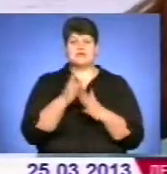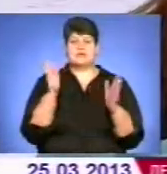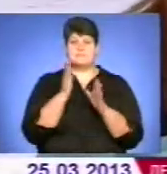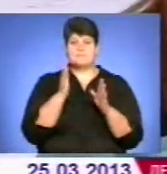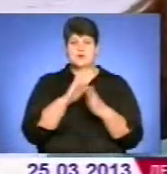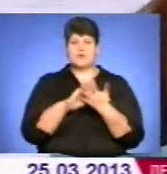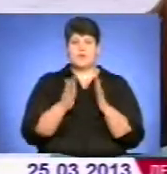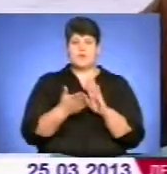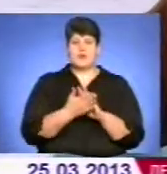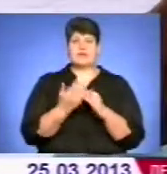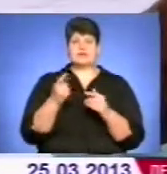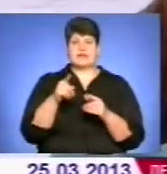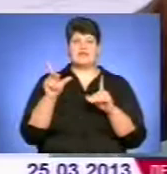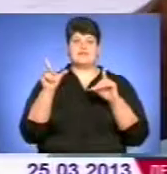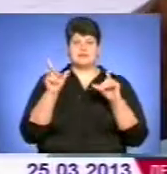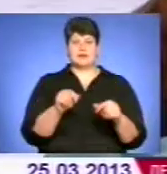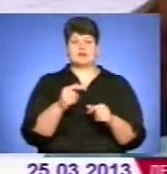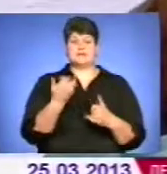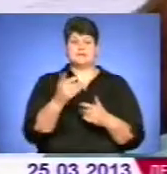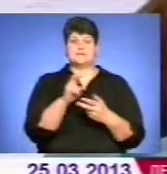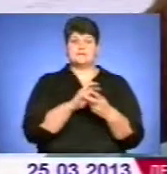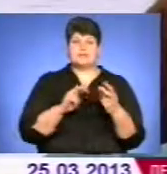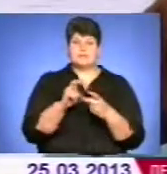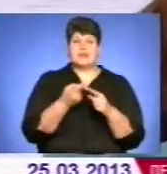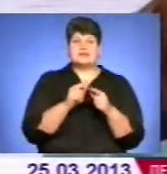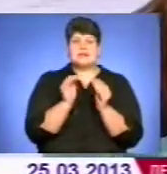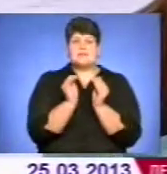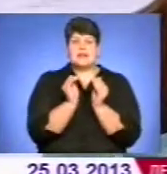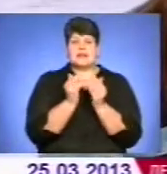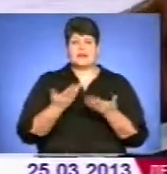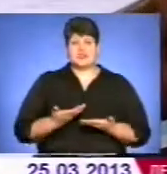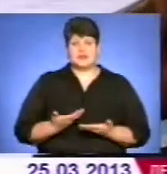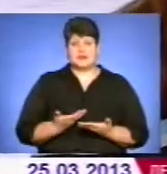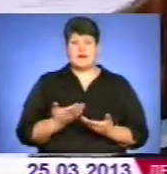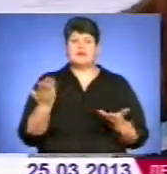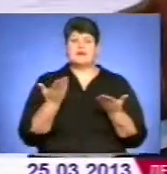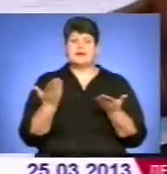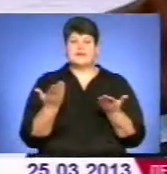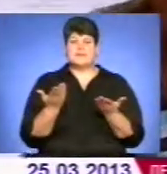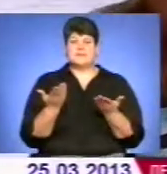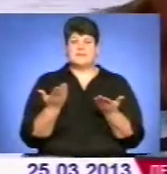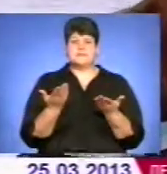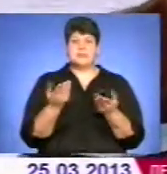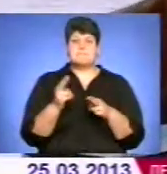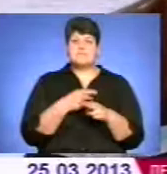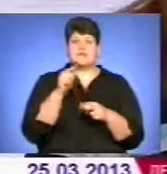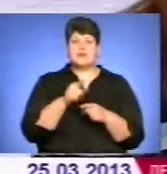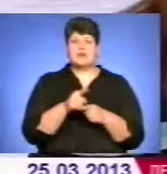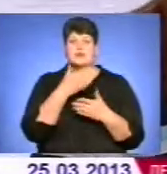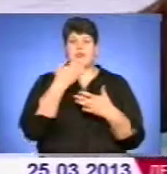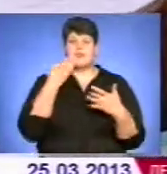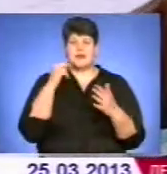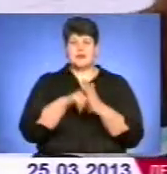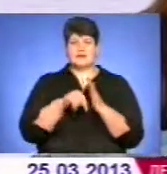умови, вирушила з ними на пошуки, тому що це маленьке життя. Життя, яке без нього немає сенсу,